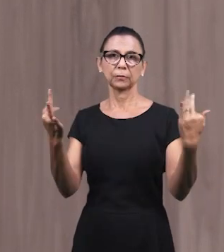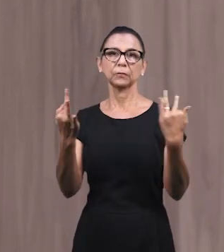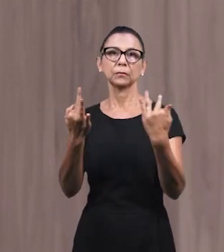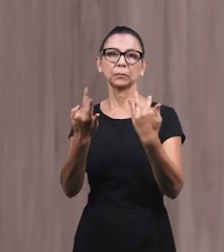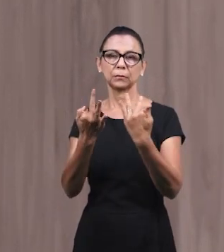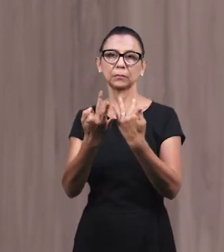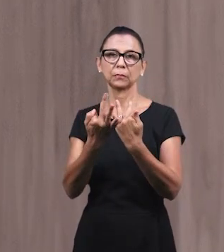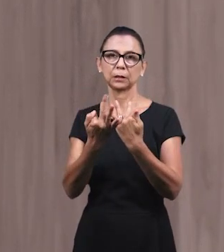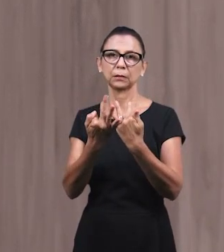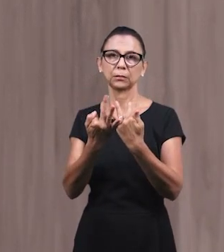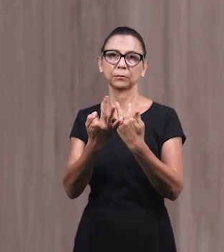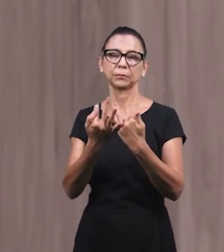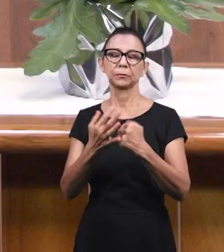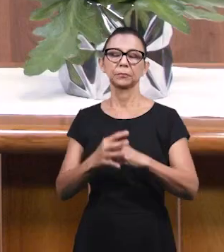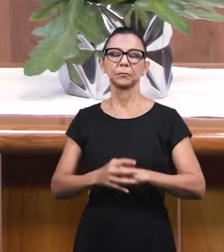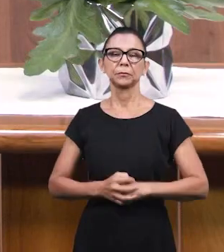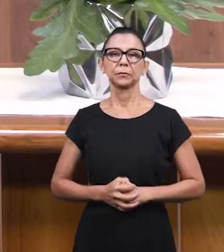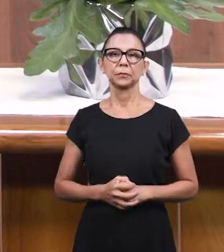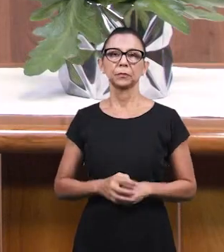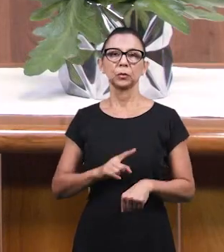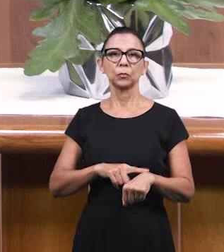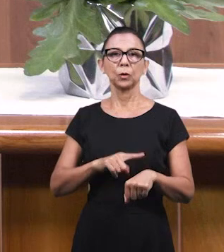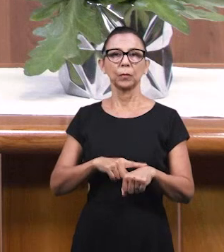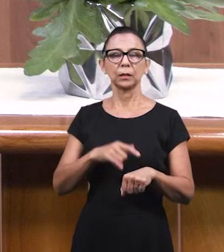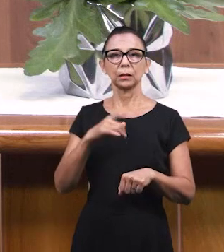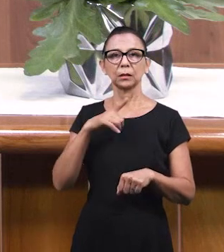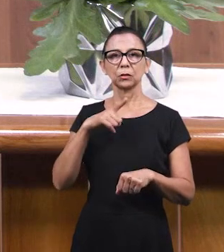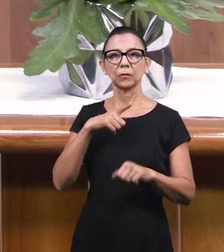в этой семье через прощение.